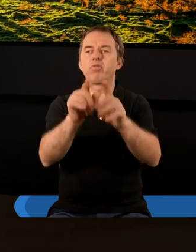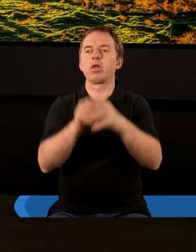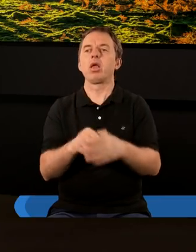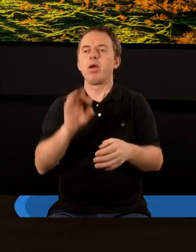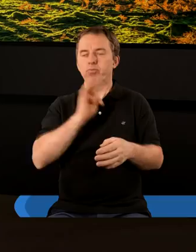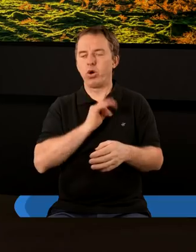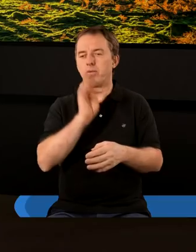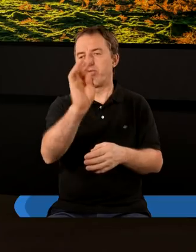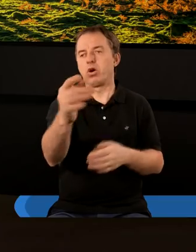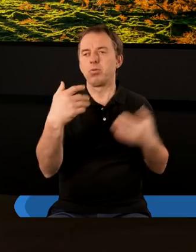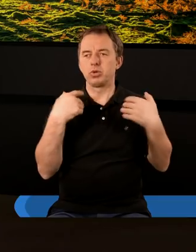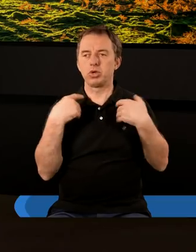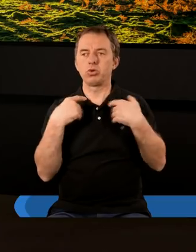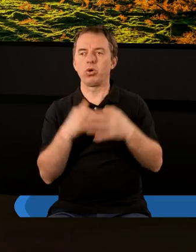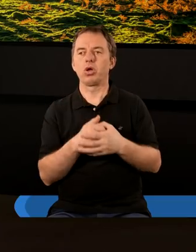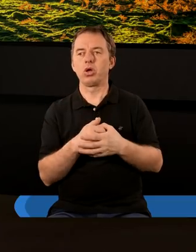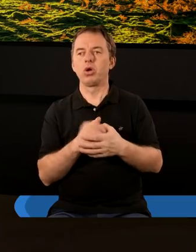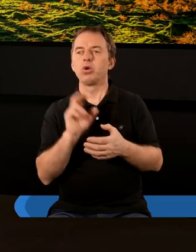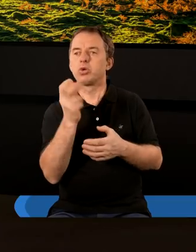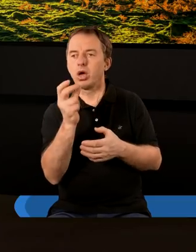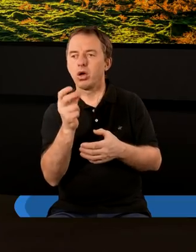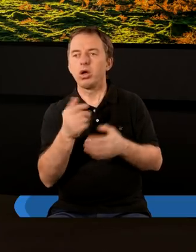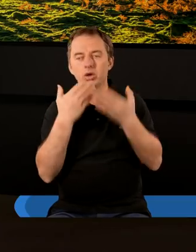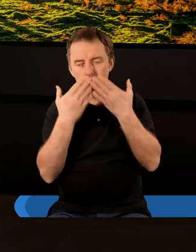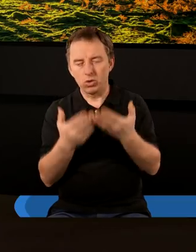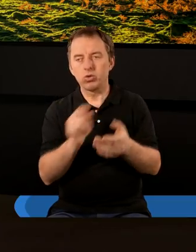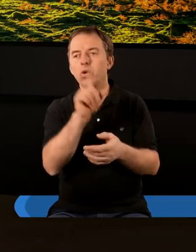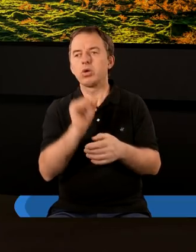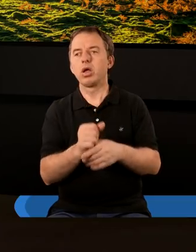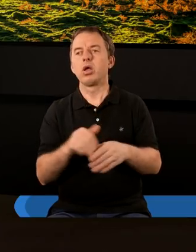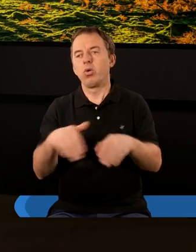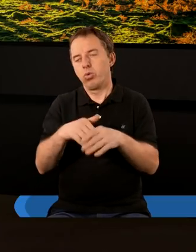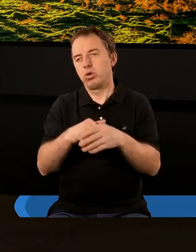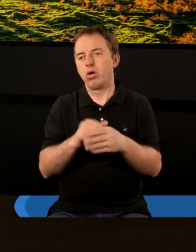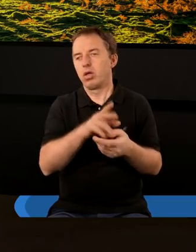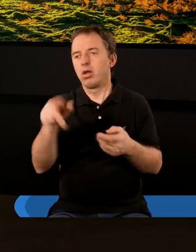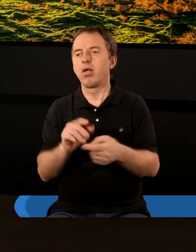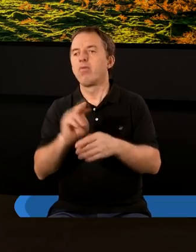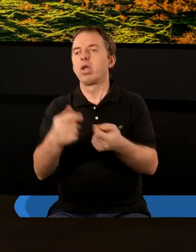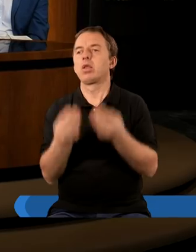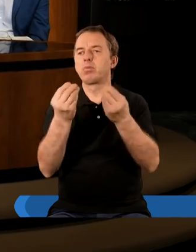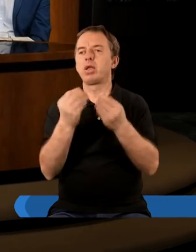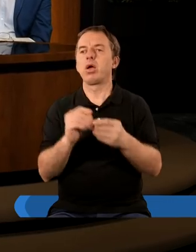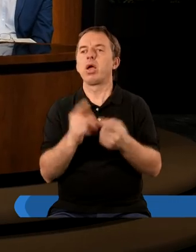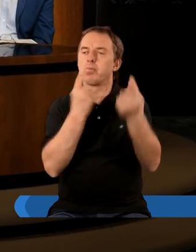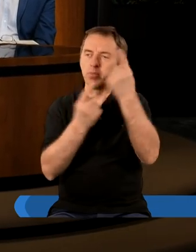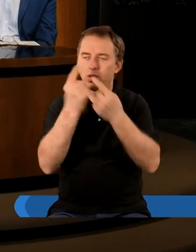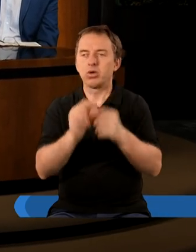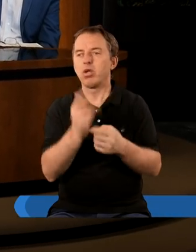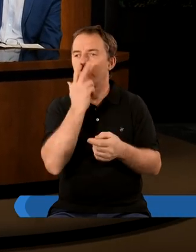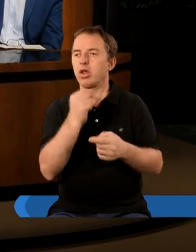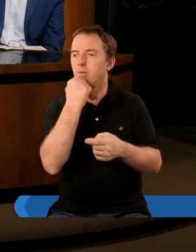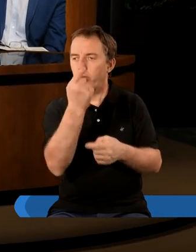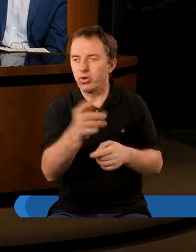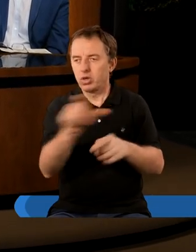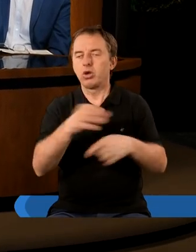w moim i Twoim życiu czego dziękując za Wasz udział drodzy również za Wasze wspaniałe myśli które